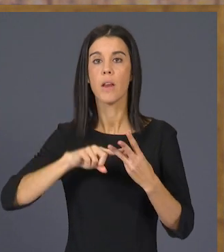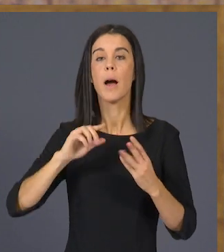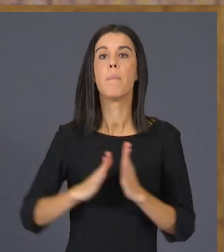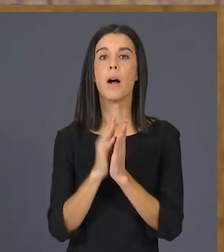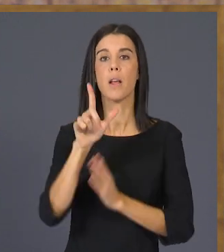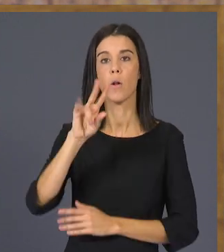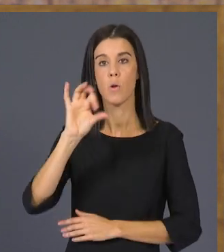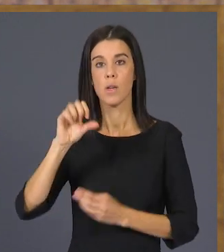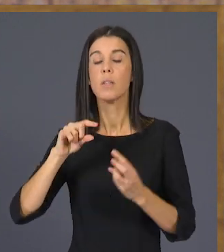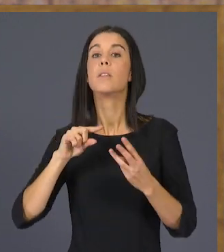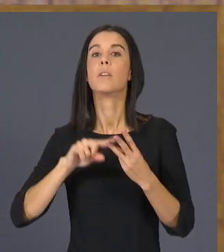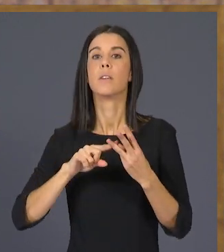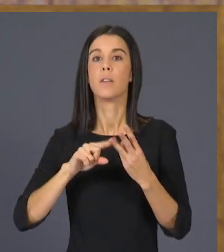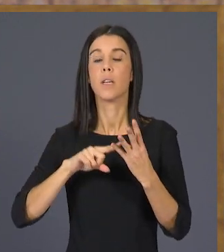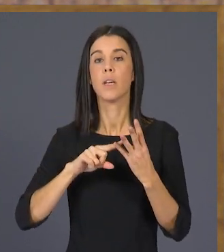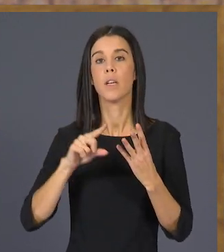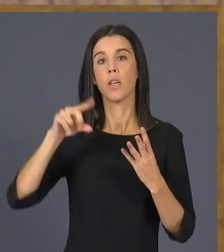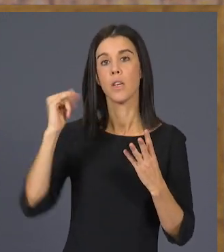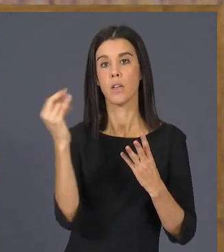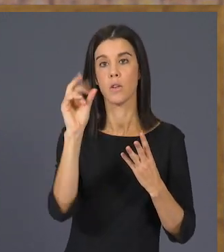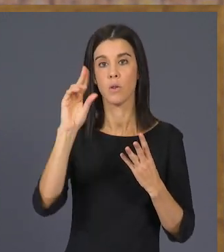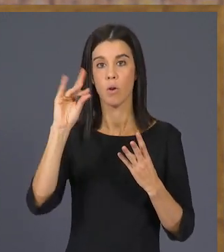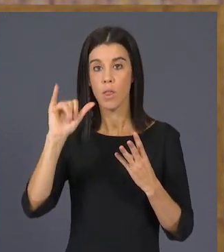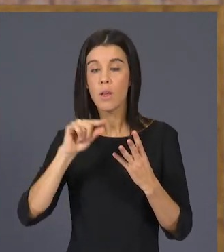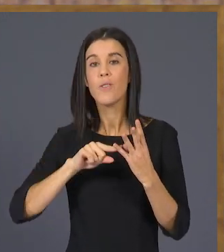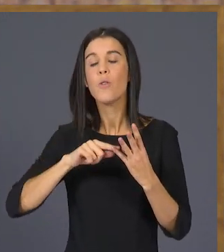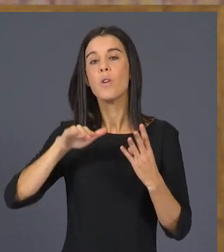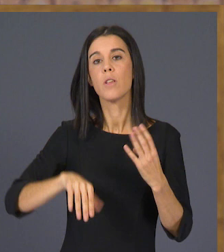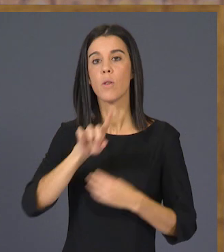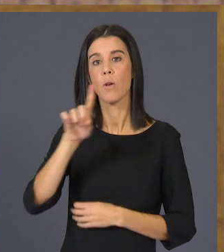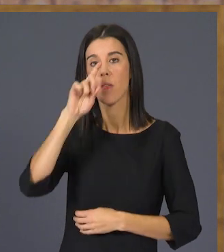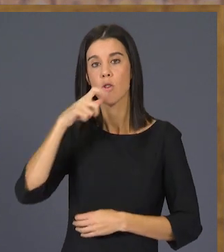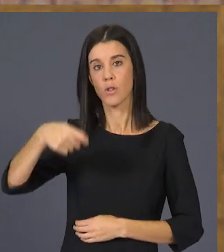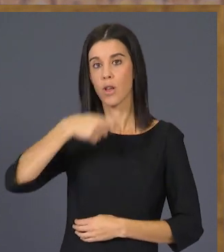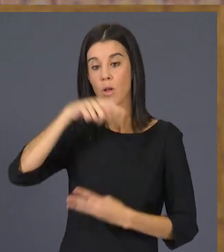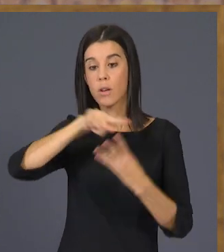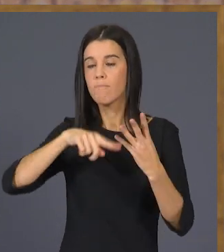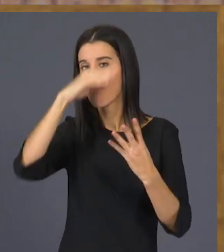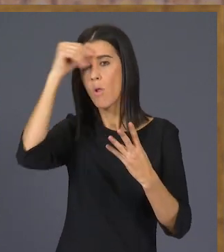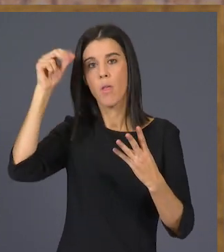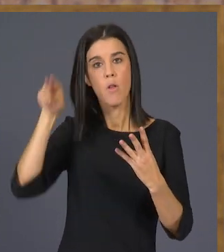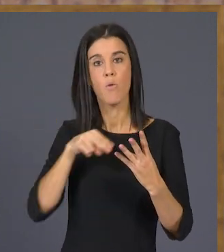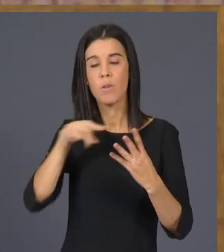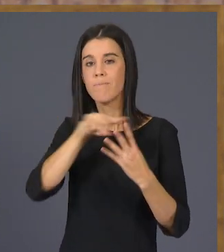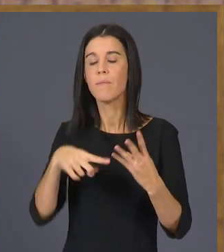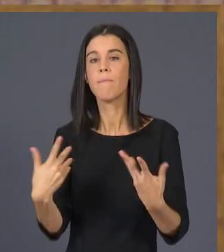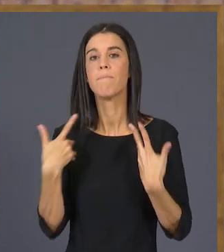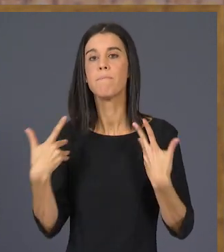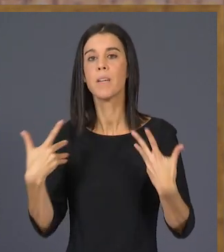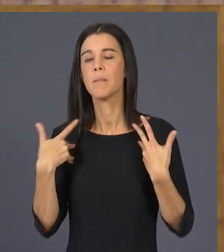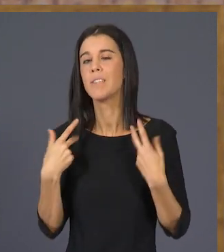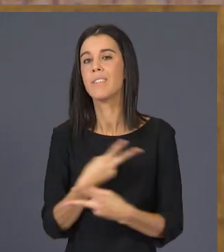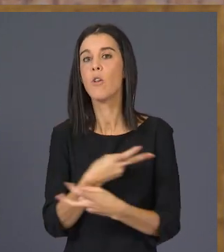ni a Jordi, un xiquet d'onze anys de cullera. Són les víctimes de la major indecència, la